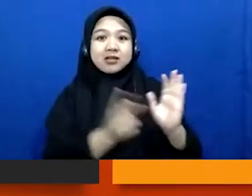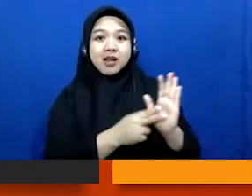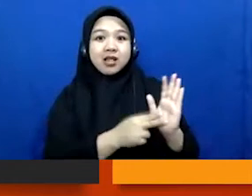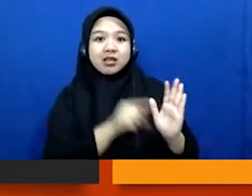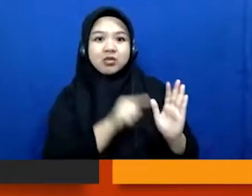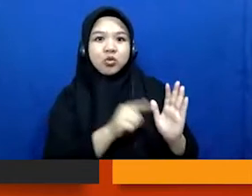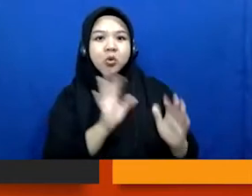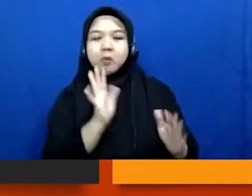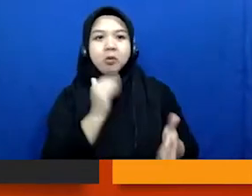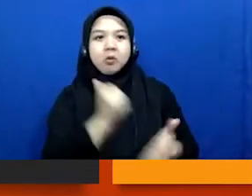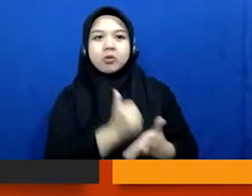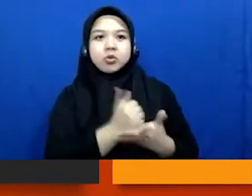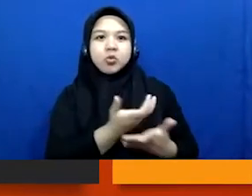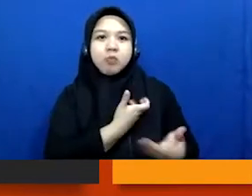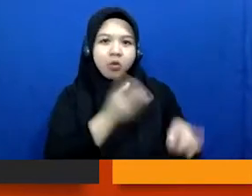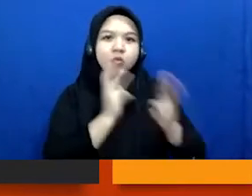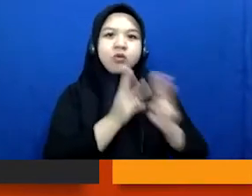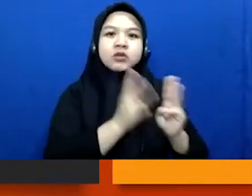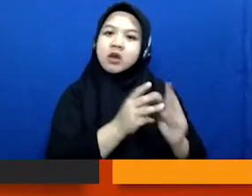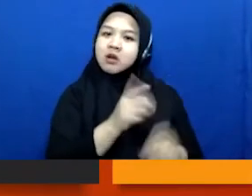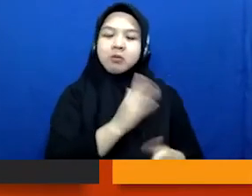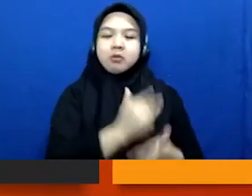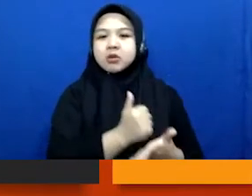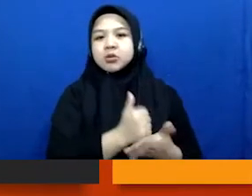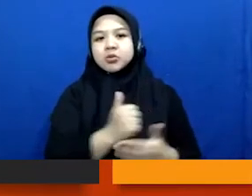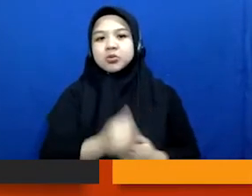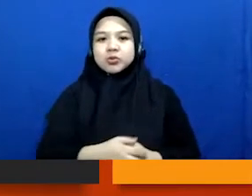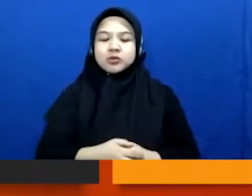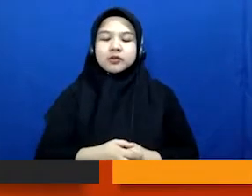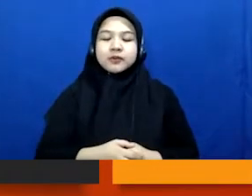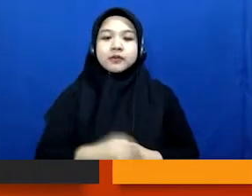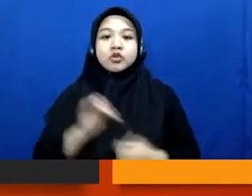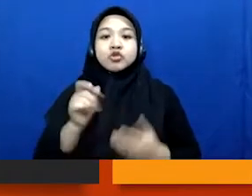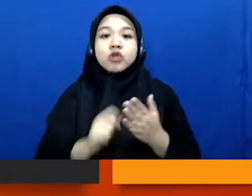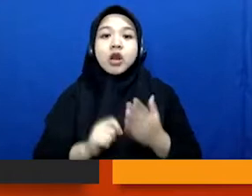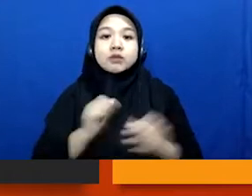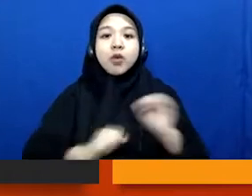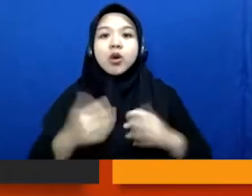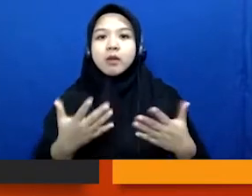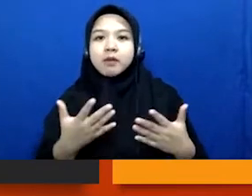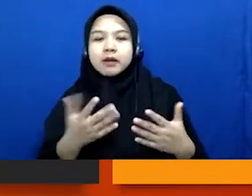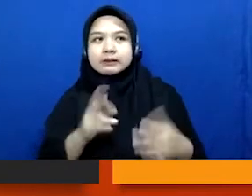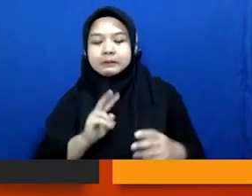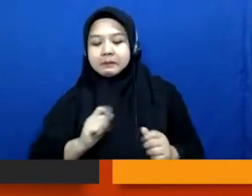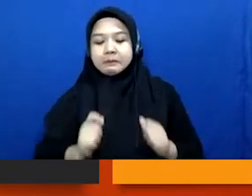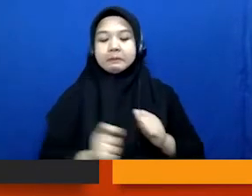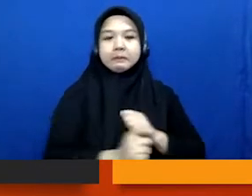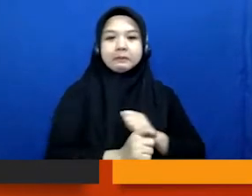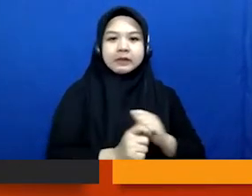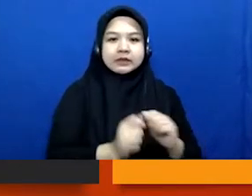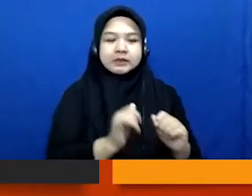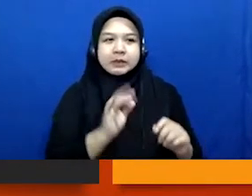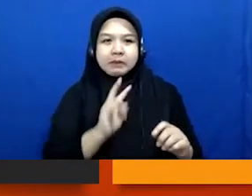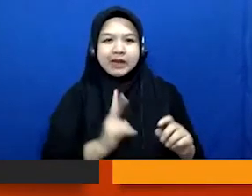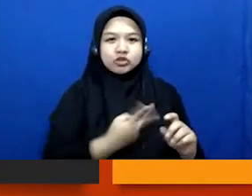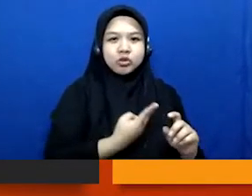mau untuk diwawancara nah kemudian yang dilakukan oleh jurnalis apa dia mengecoh mengecoh